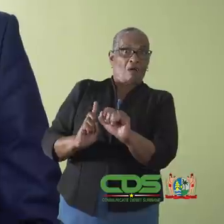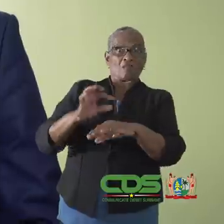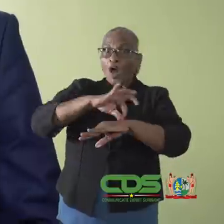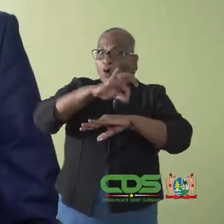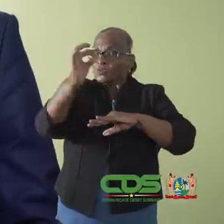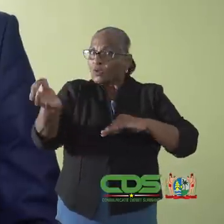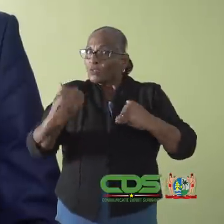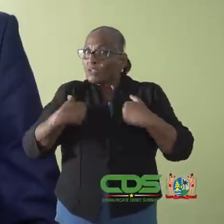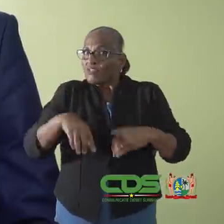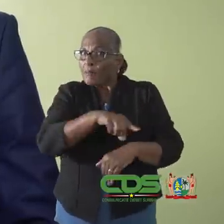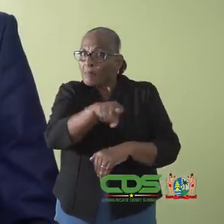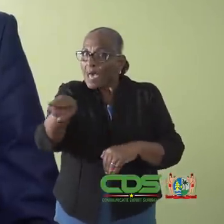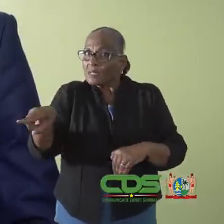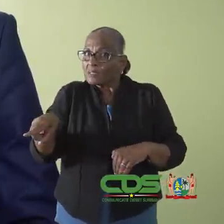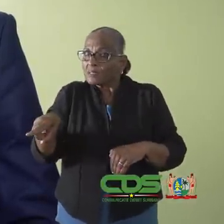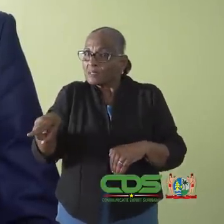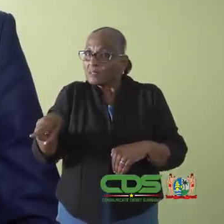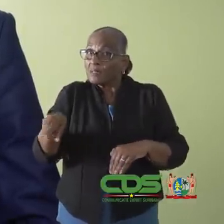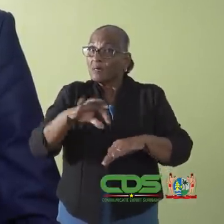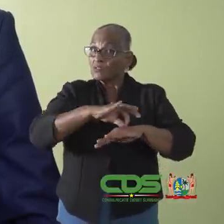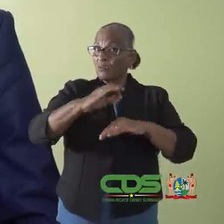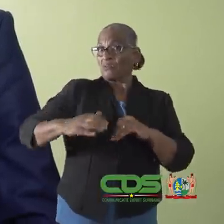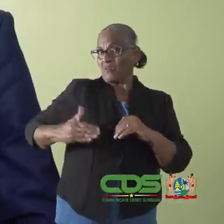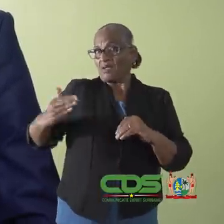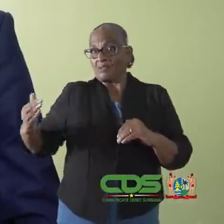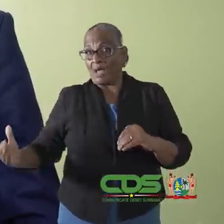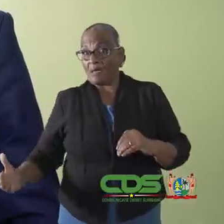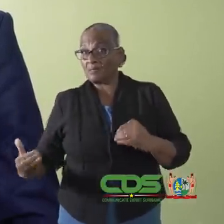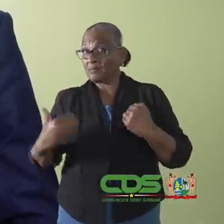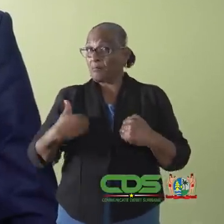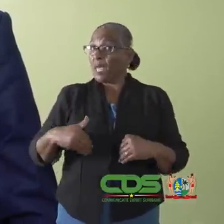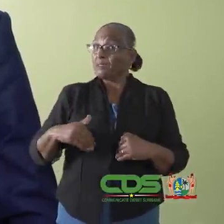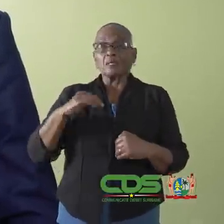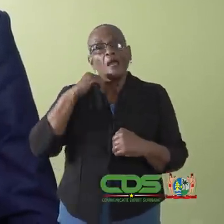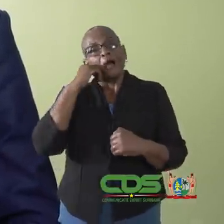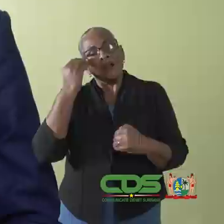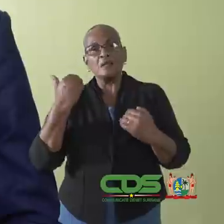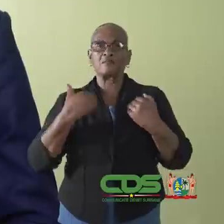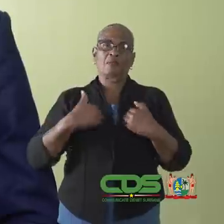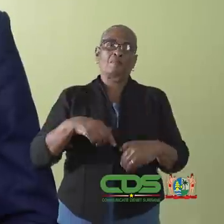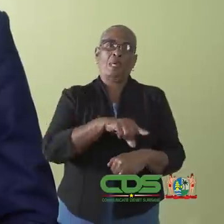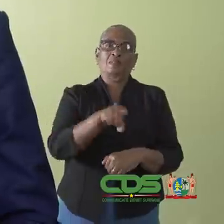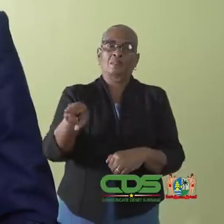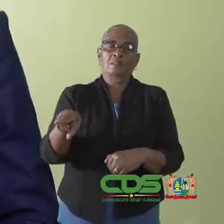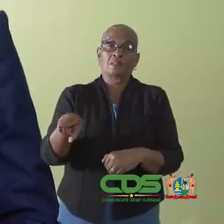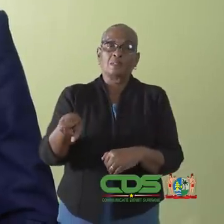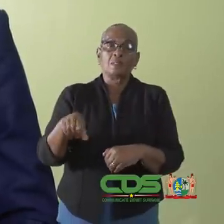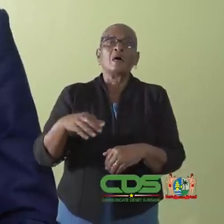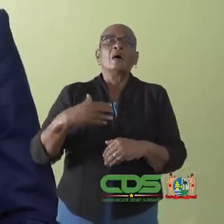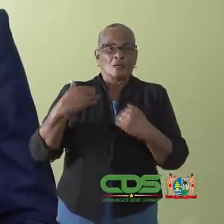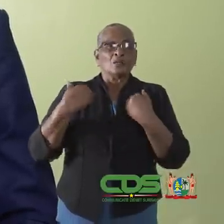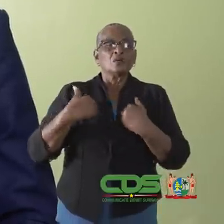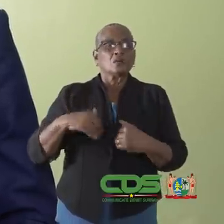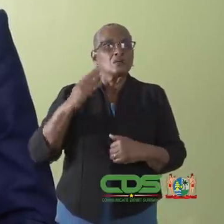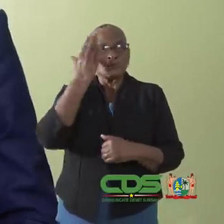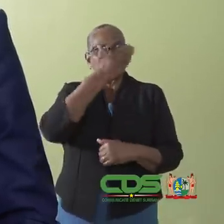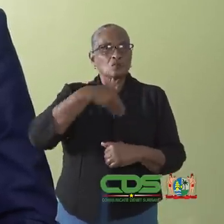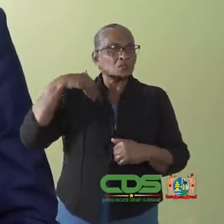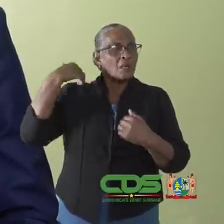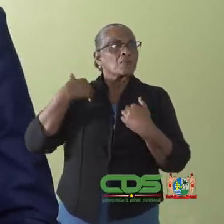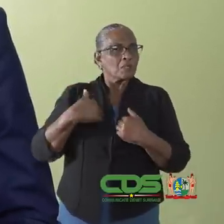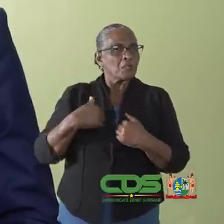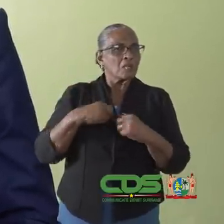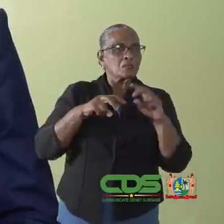gevaar voor onze gezondheid. Voor de gezondheid van uw naasten en geliefden. Landgenoten,